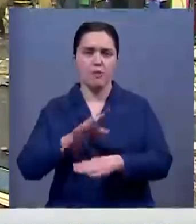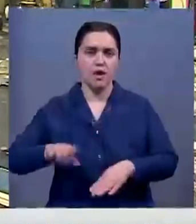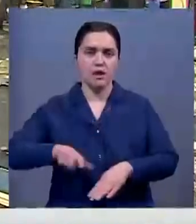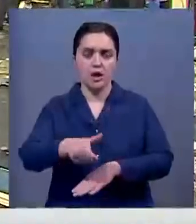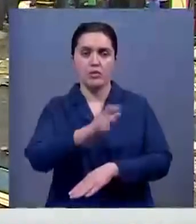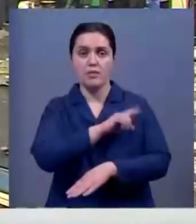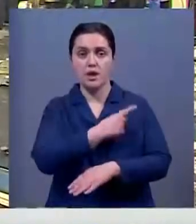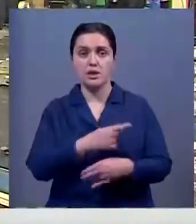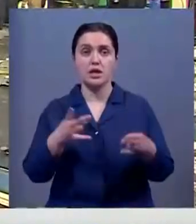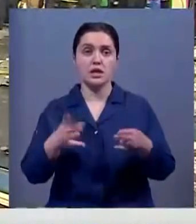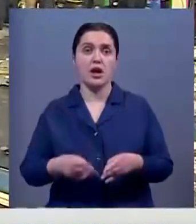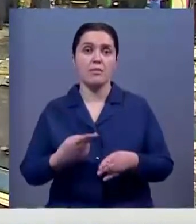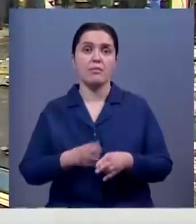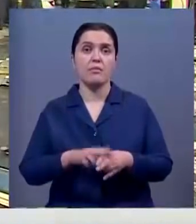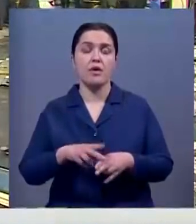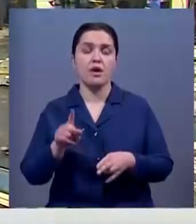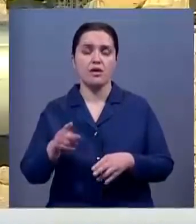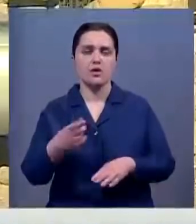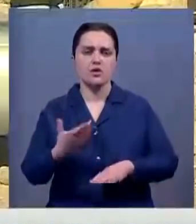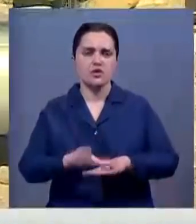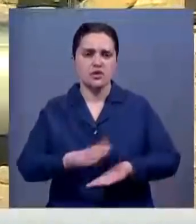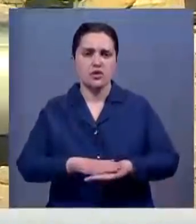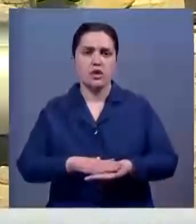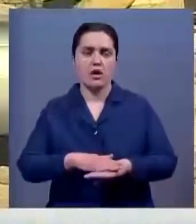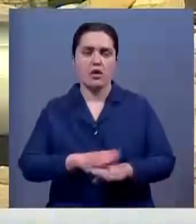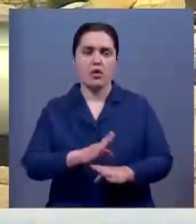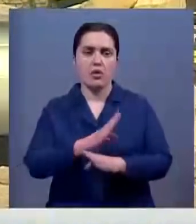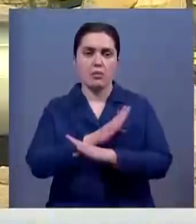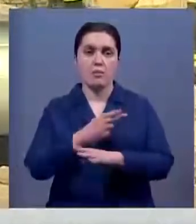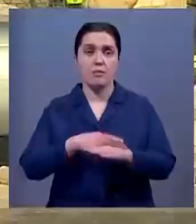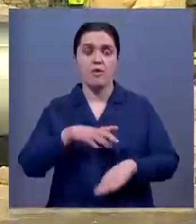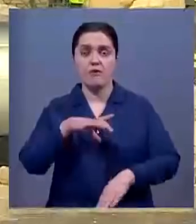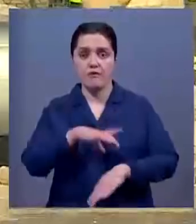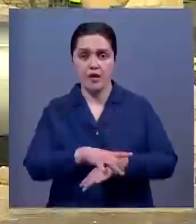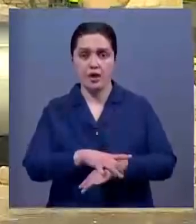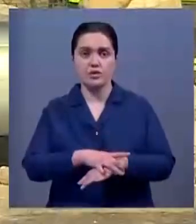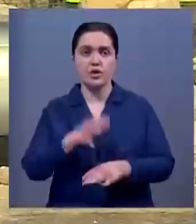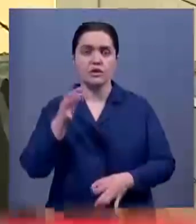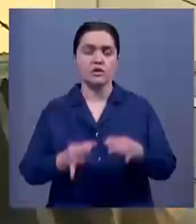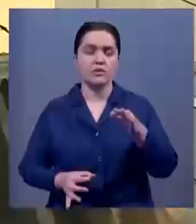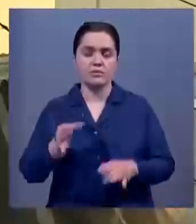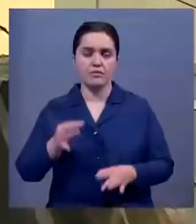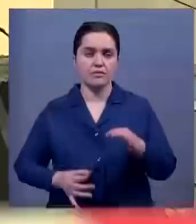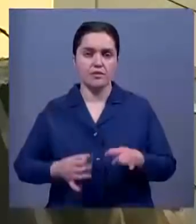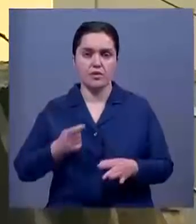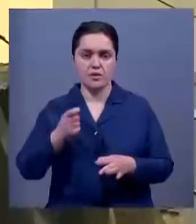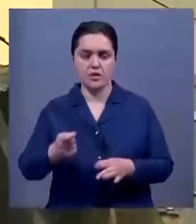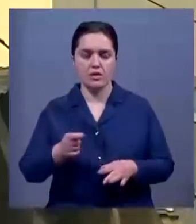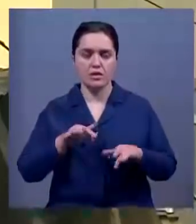Травмы, полученные под завалами, оказались несовместимы с жизнью. По факту случившегося возбуждено уголовное дело.